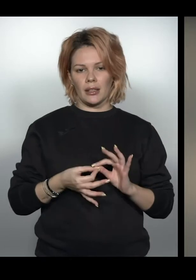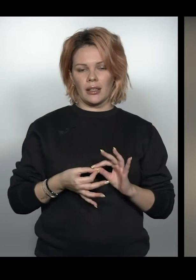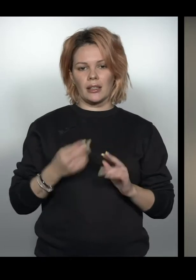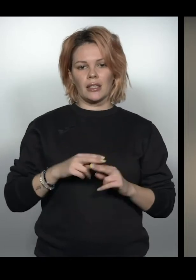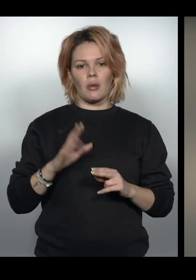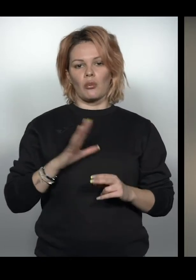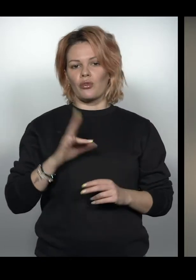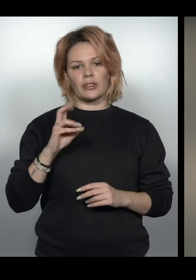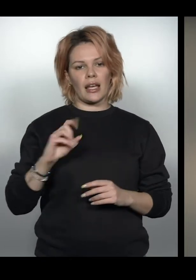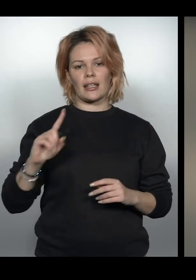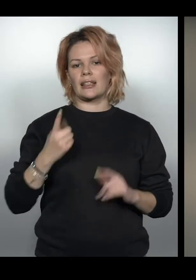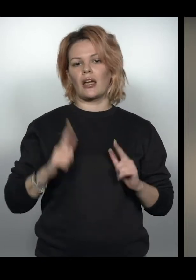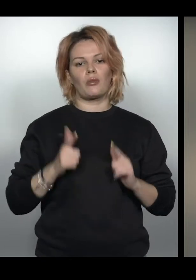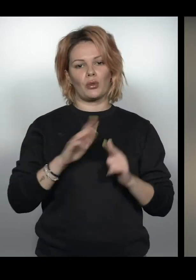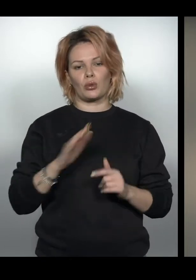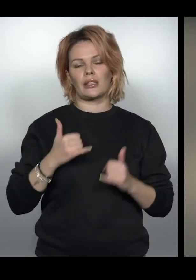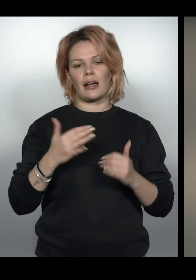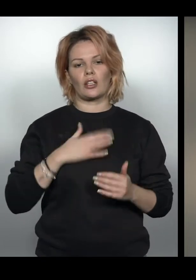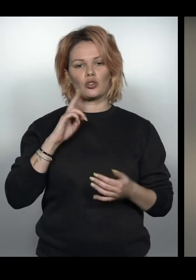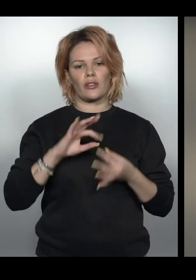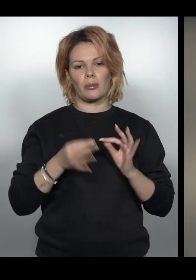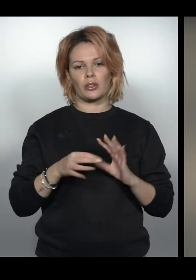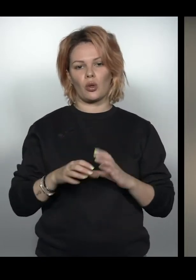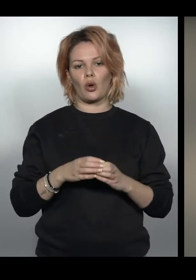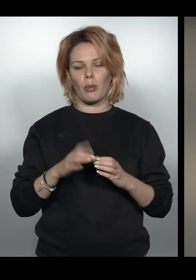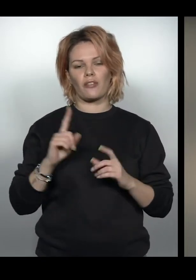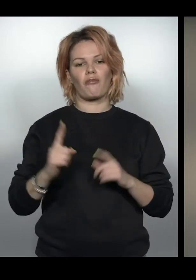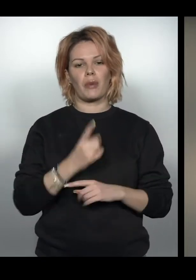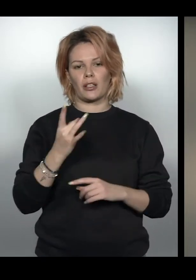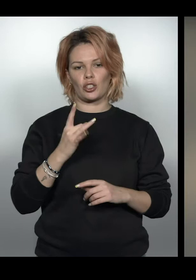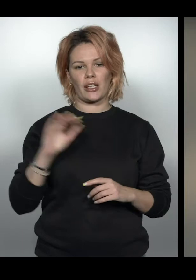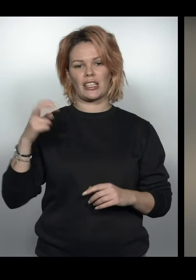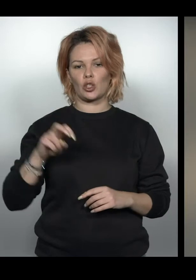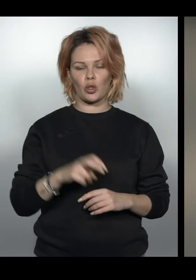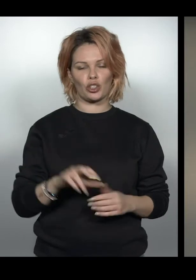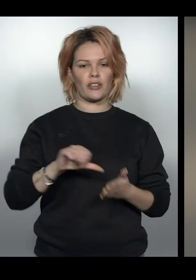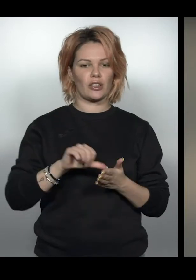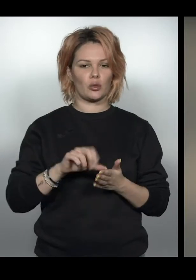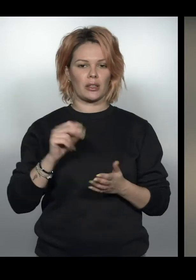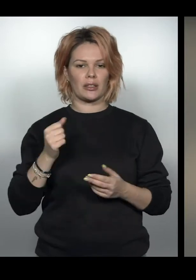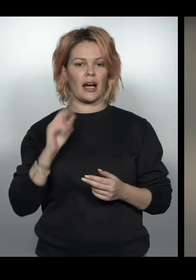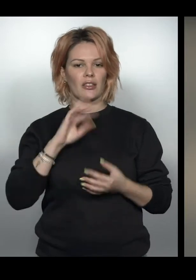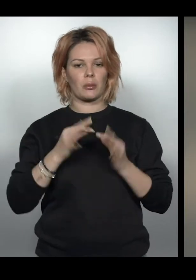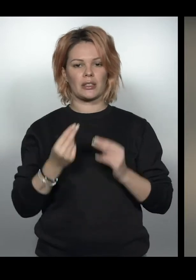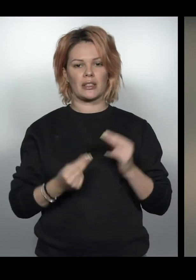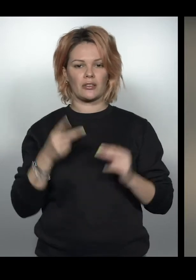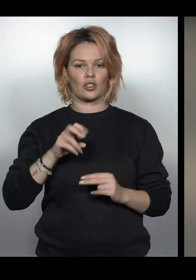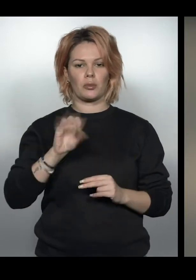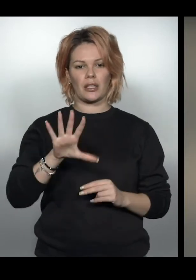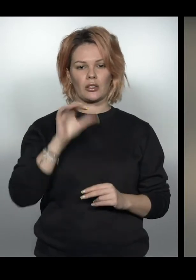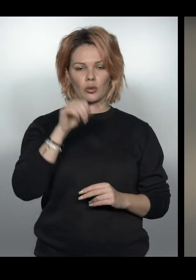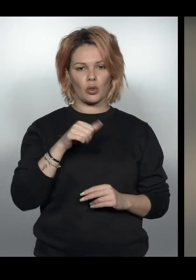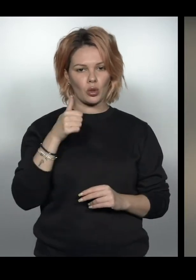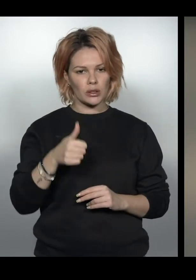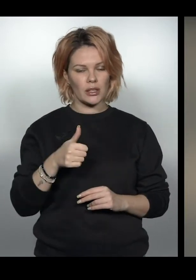Дефлімпіаді. Це був далеко не дебют для нашої Дефлімпійської команди, бо вперше гірськолижники виступили на іграх у 2015